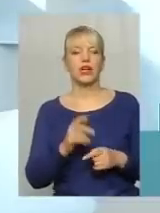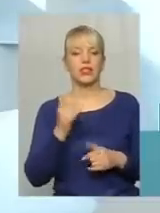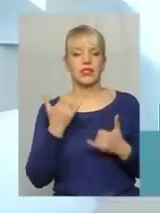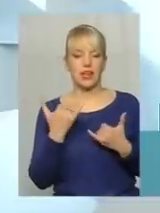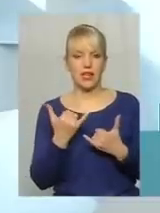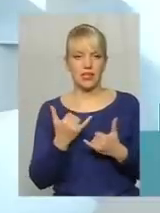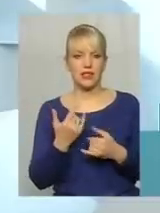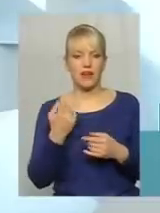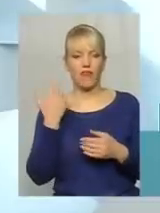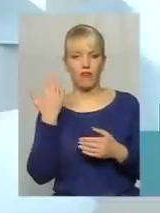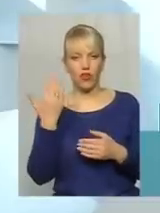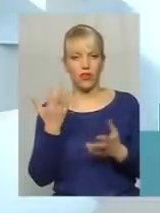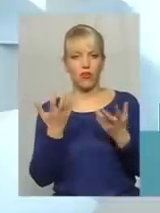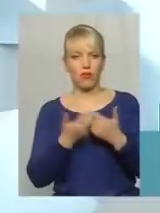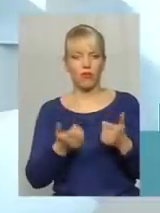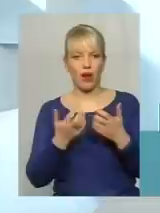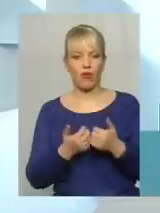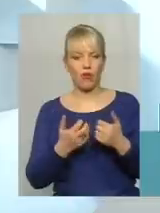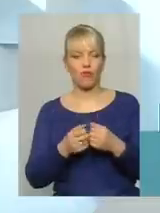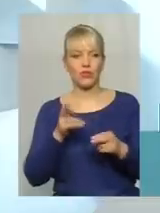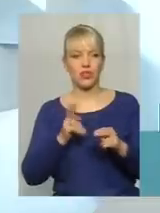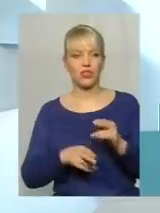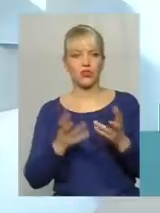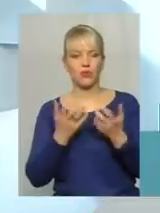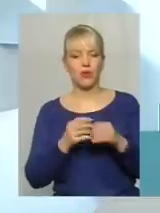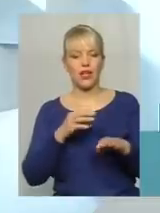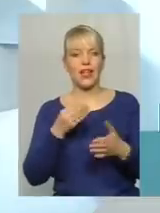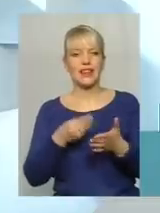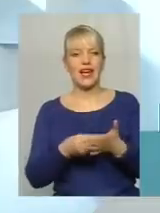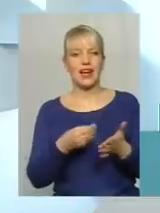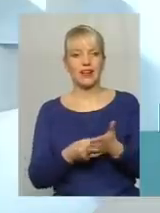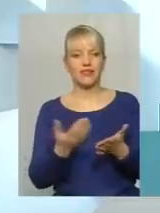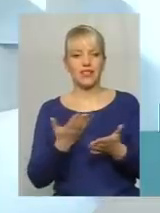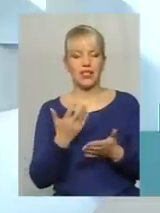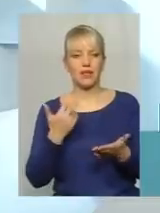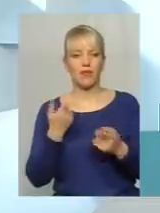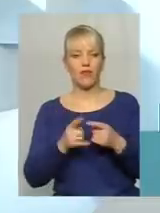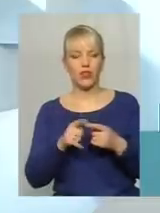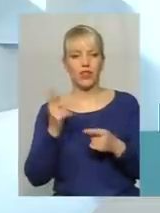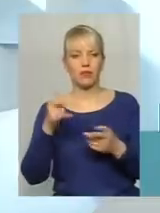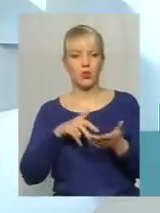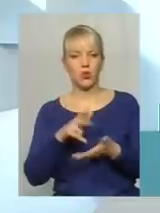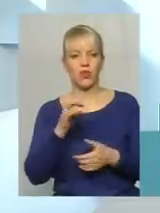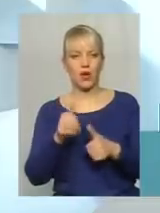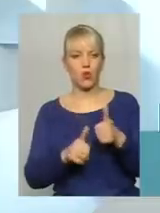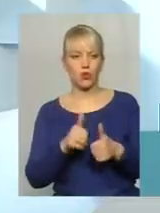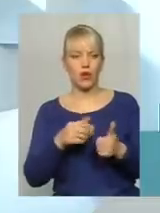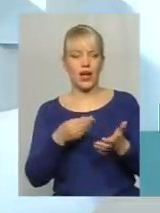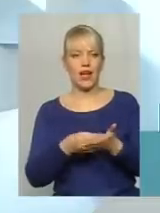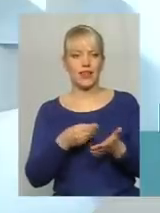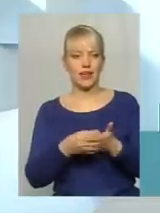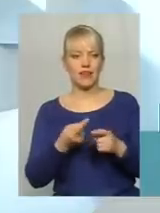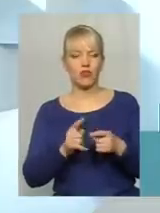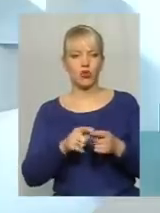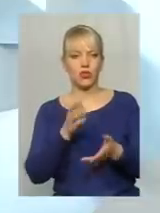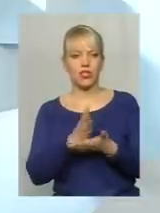обраховують, закінчують обраховувати тариф, з яким вони підуть на конкурс. А тариф, то є